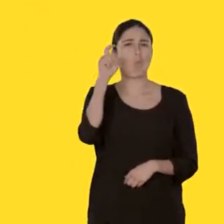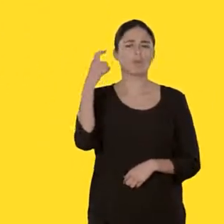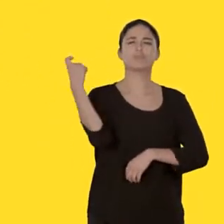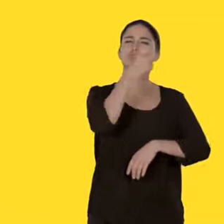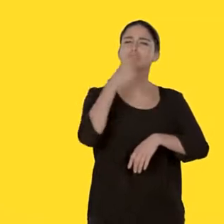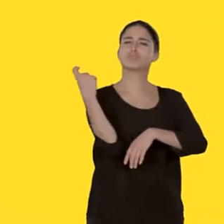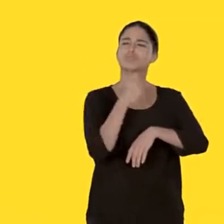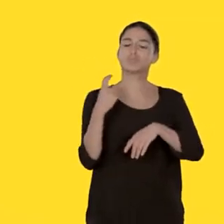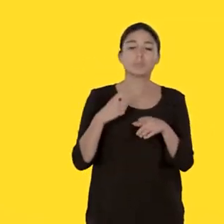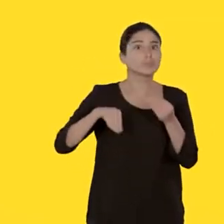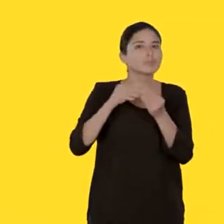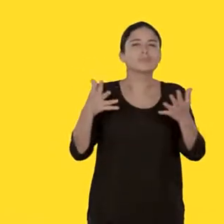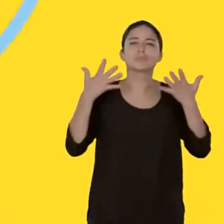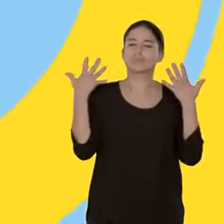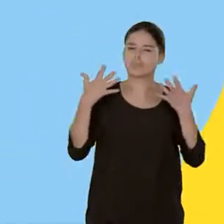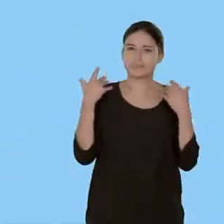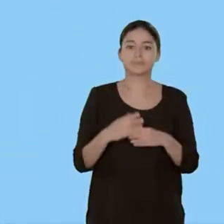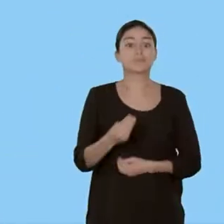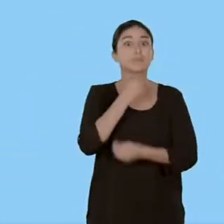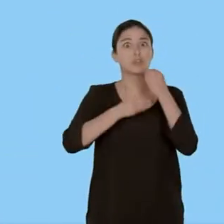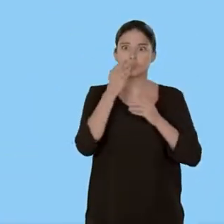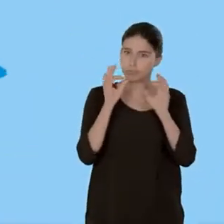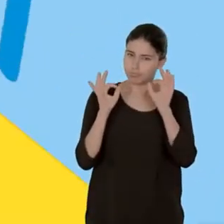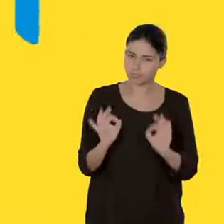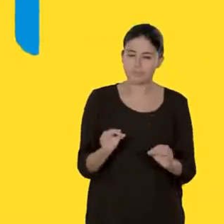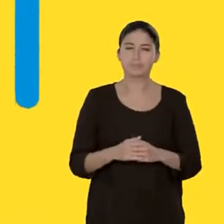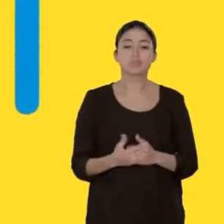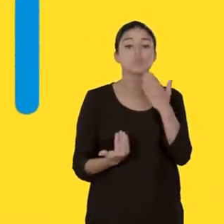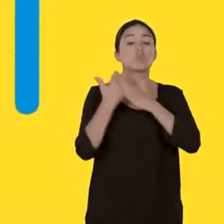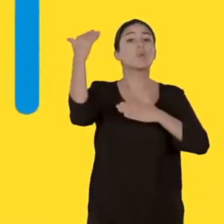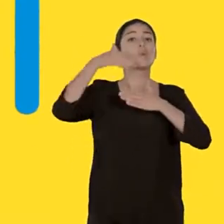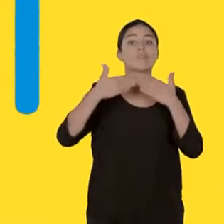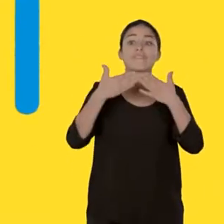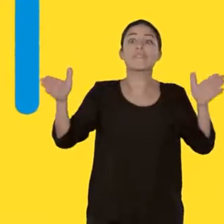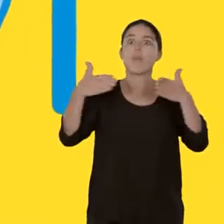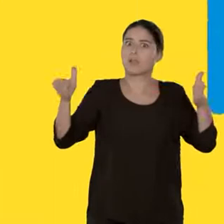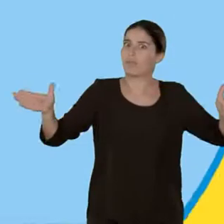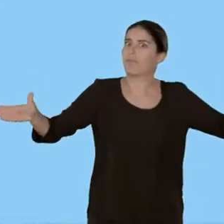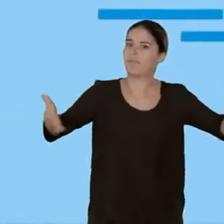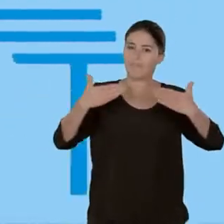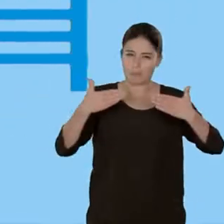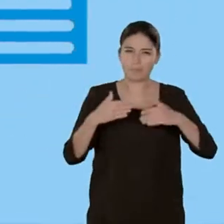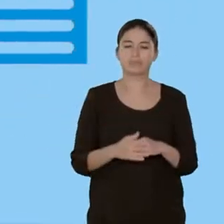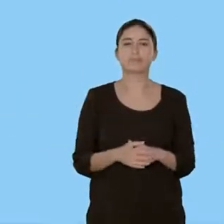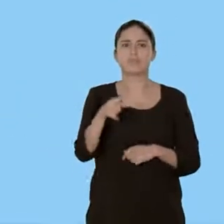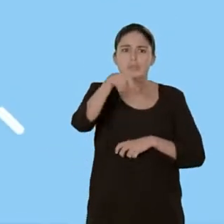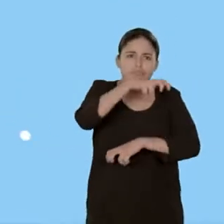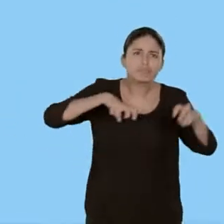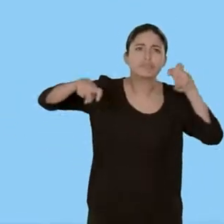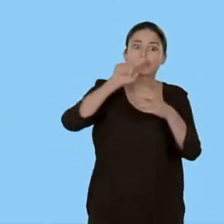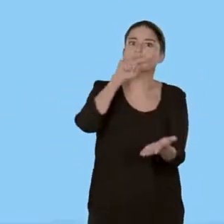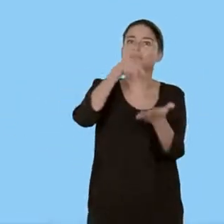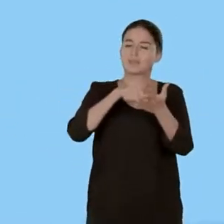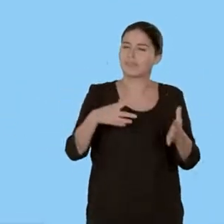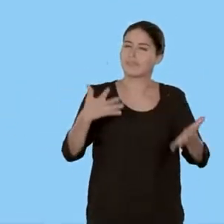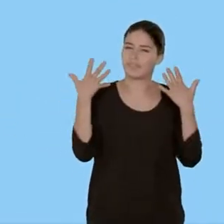Mouillez votre corps plusieurs fois par jour tout en assurant une légère ventilation. Mangez en quantité suffisante. Fermez les volets le jour.